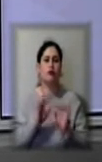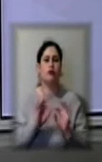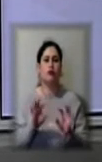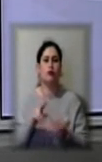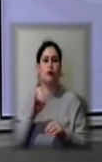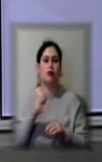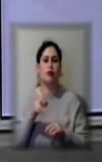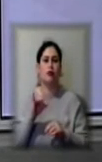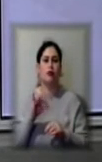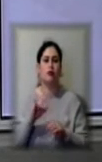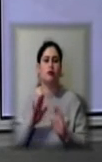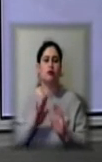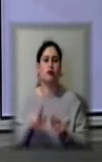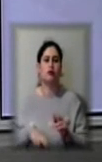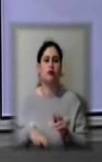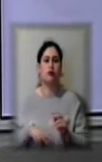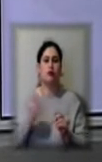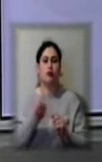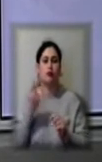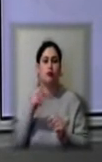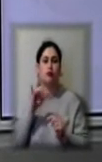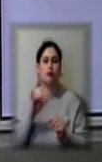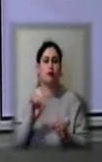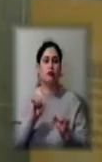заступниця директора обласного департаменту здоров'я.